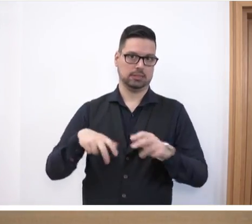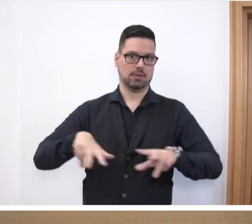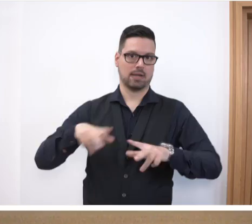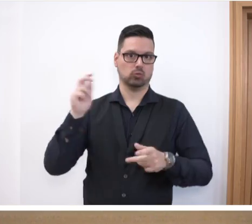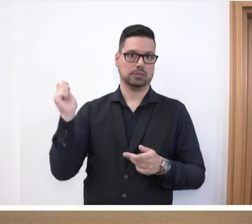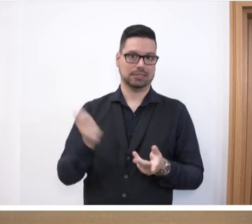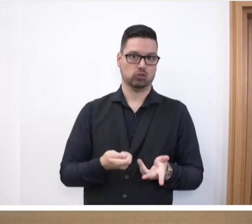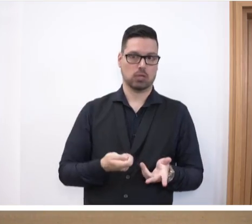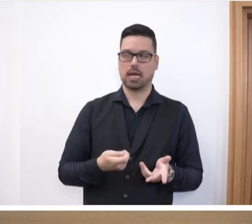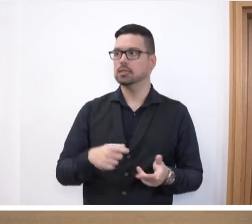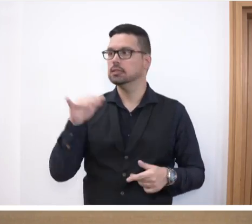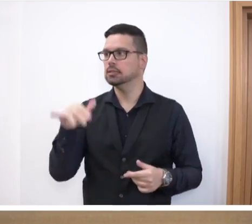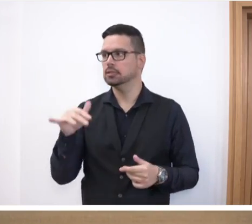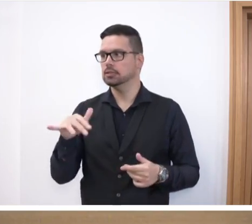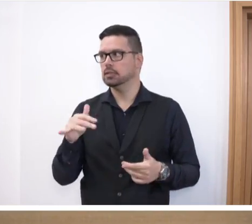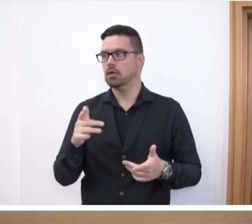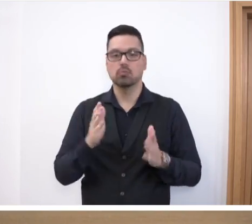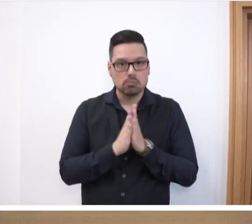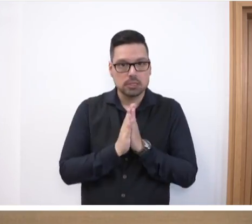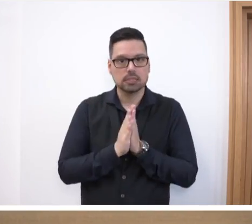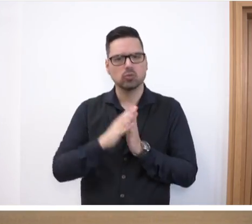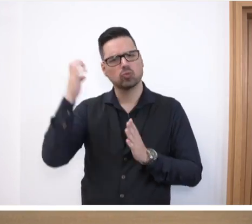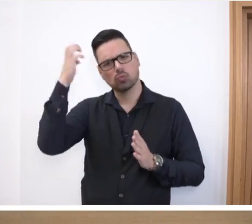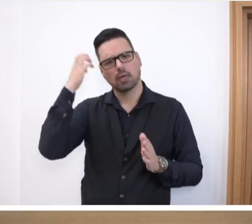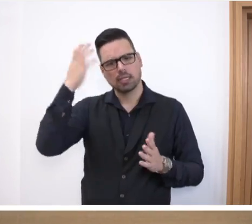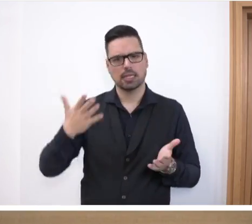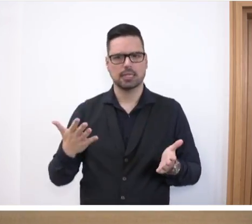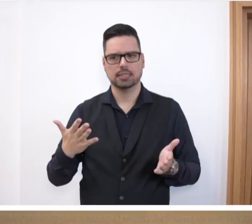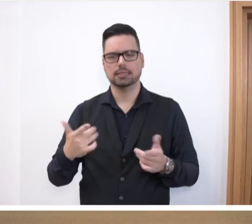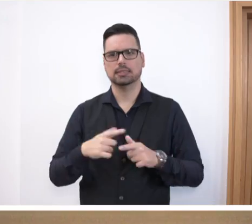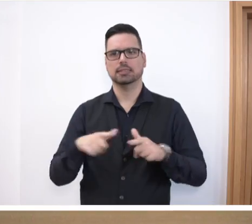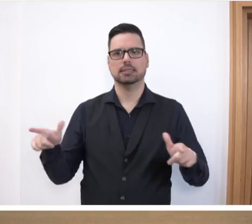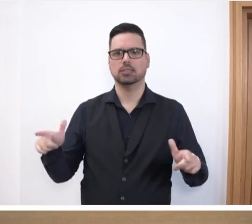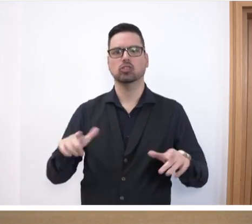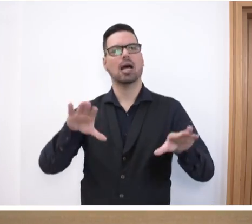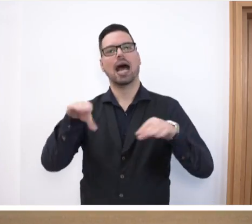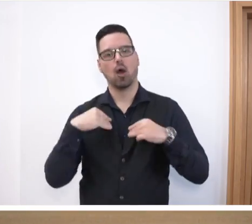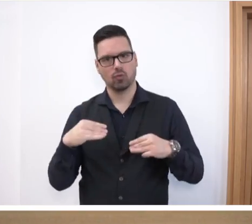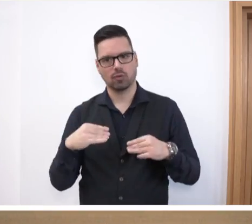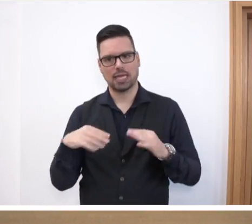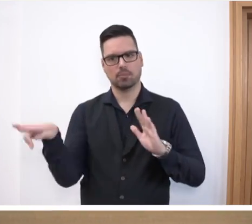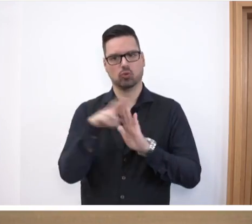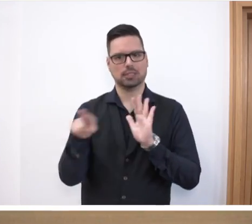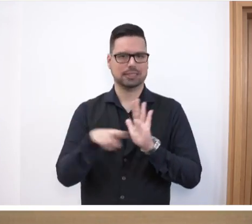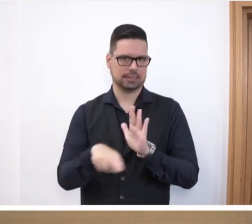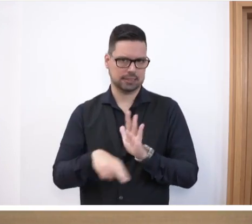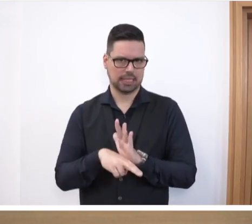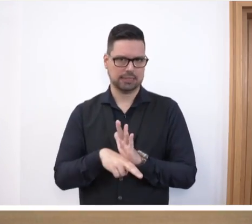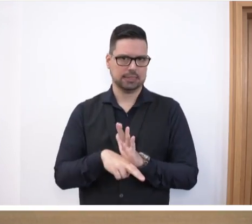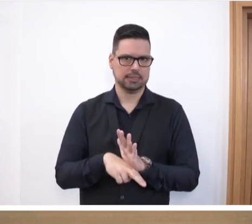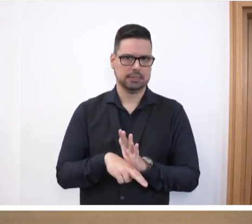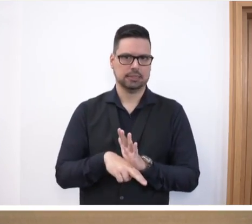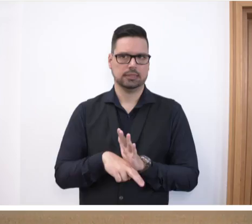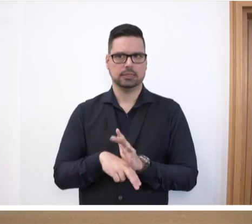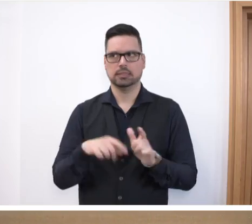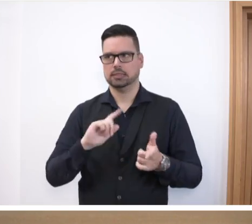deshalb würde ich auch Sie bitten, darüber nachzudenken, nicht über eine Aufhebung des Gesetzes zu reden, sondern eher, wie Sie es in